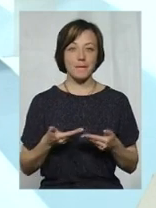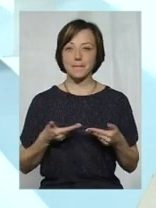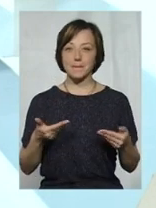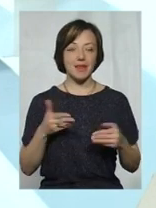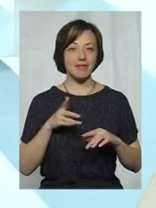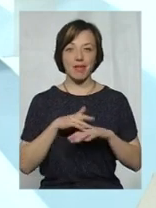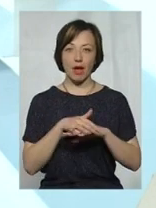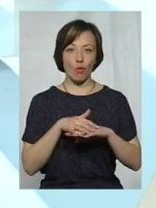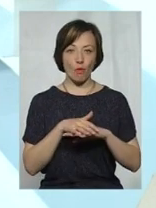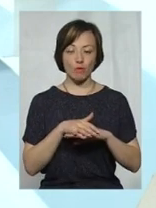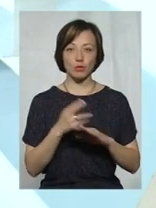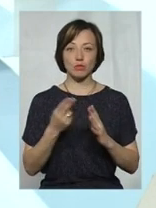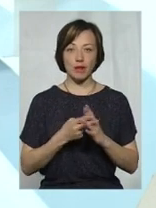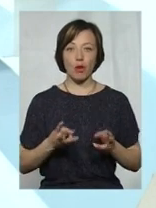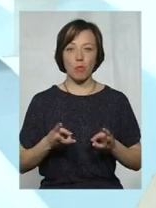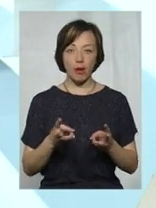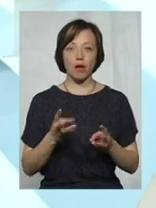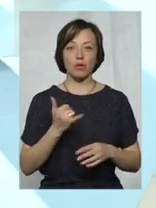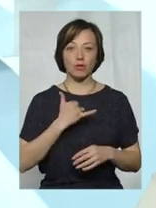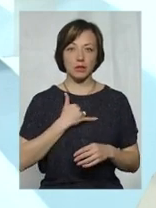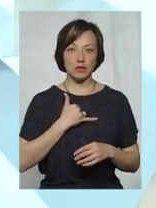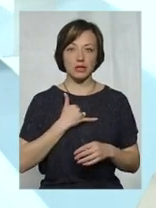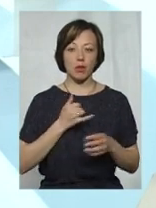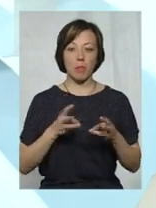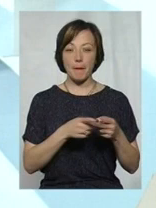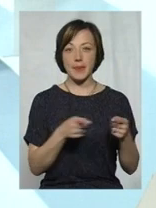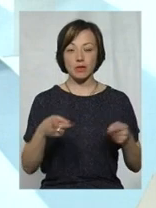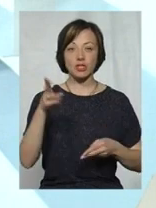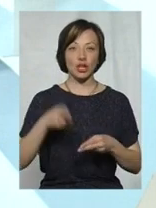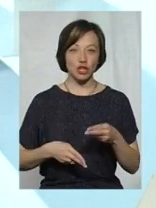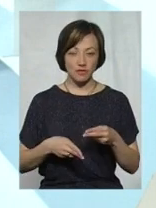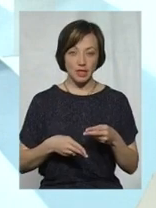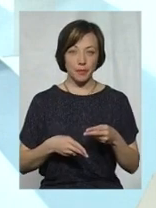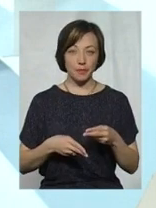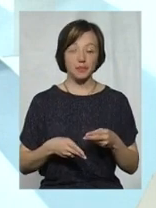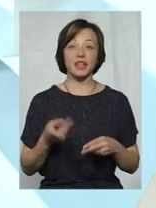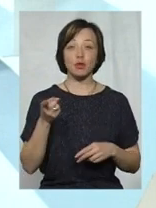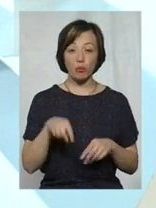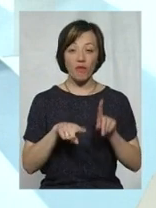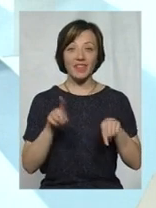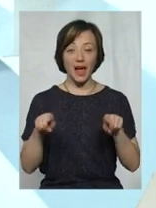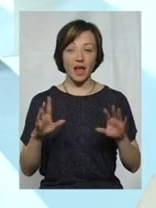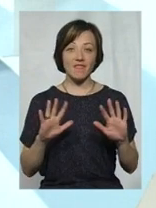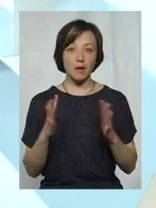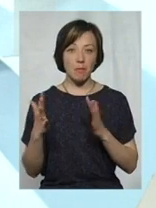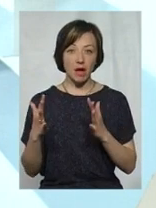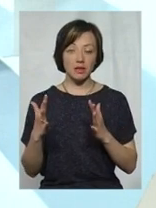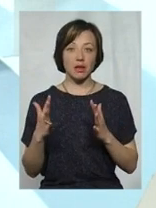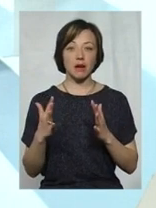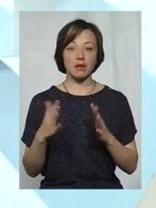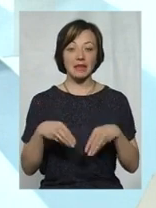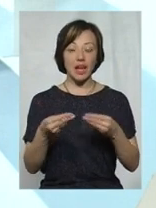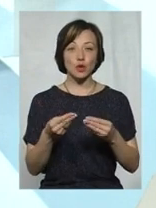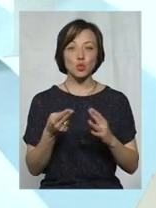нараховуємо субсидію на опалення, тому що у нас опалювальний період вже закінчився. Тому в деяких випадках та призначена